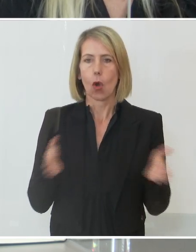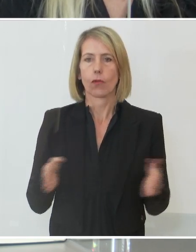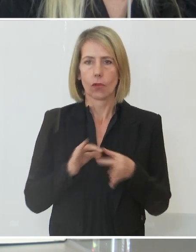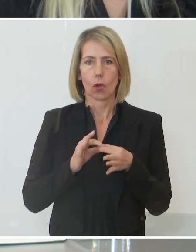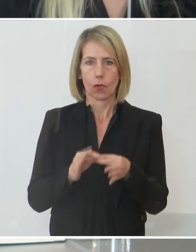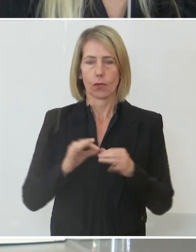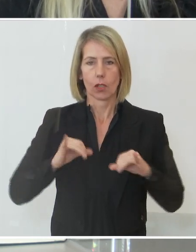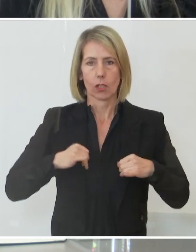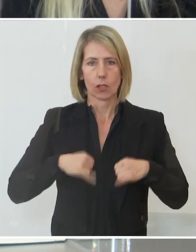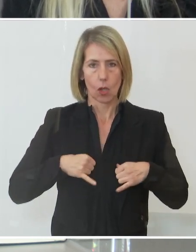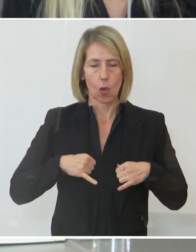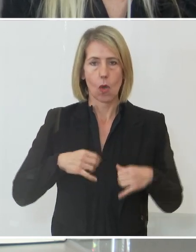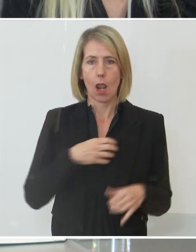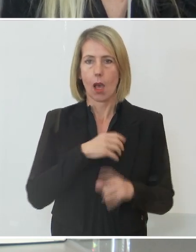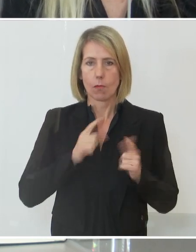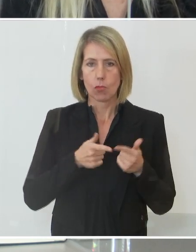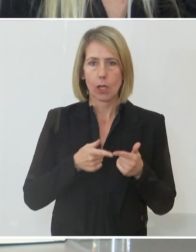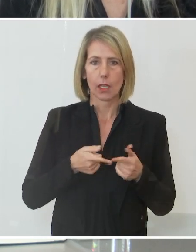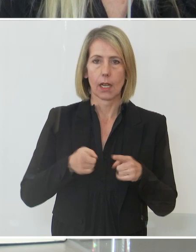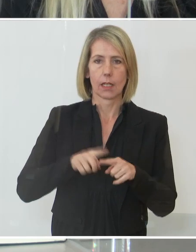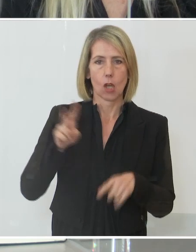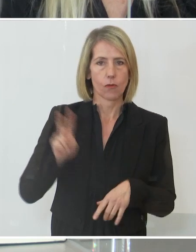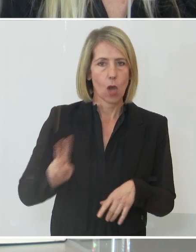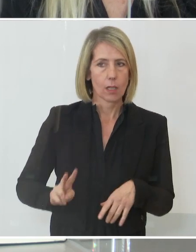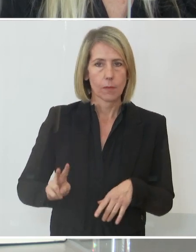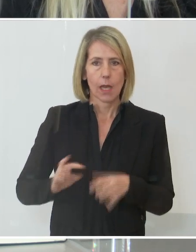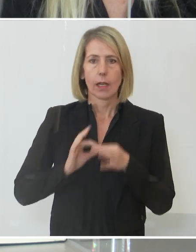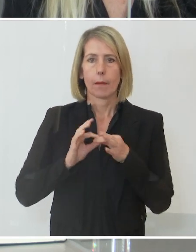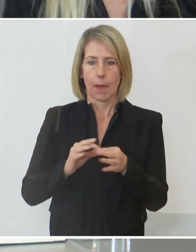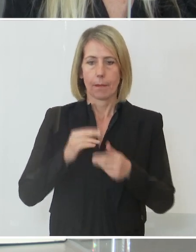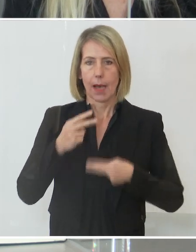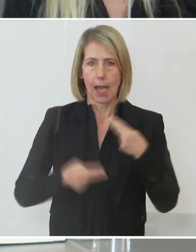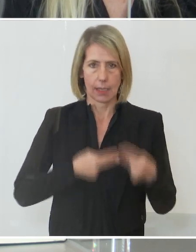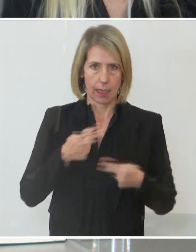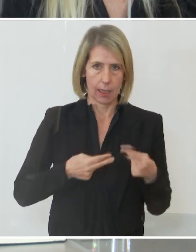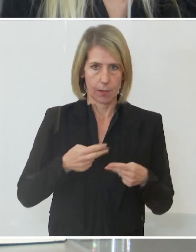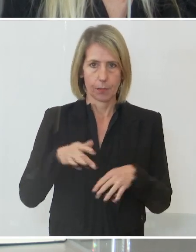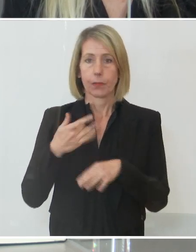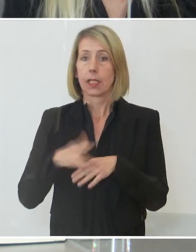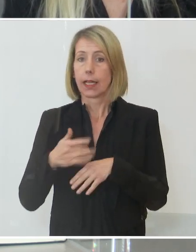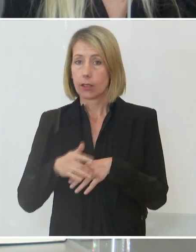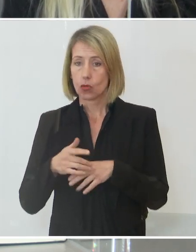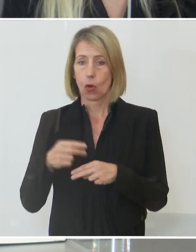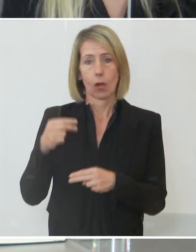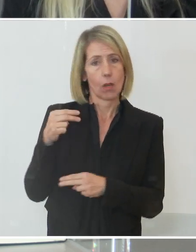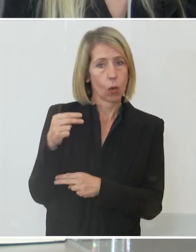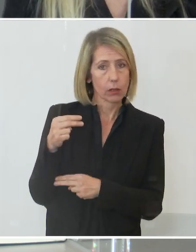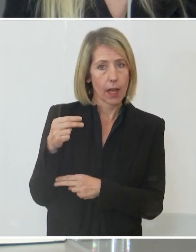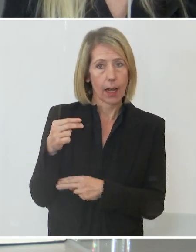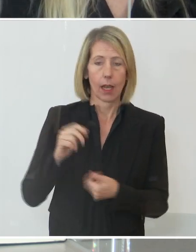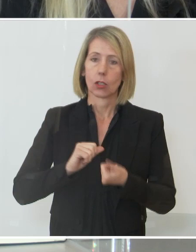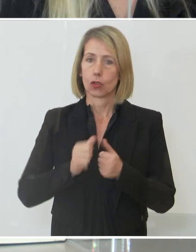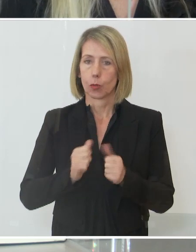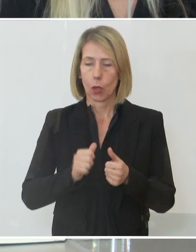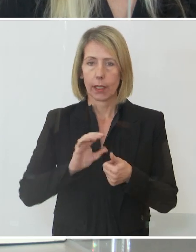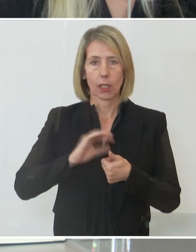auch Burgenland und Vorarlberg betreffen eben den Handel, Gastro, Hotels, Sport und Kultur